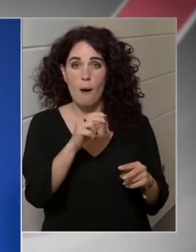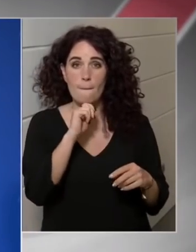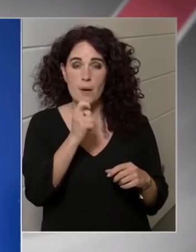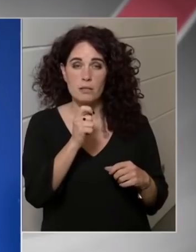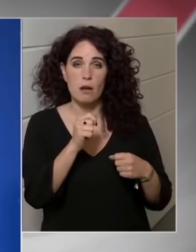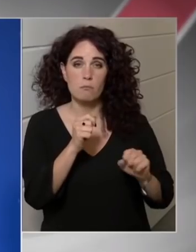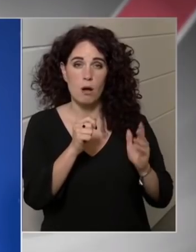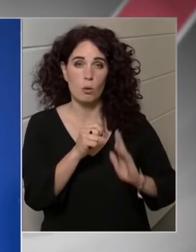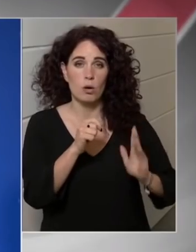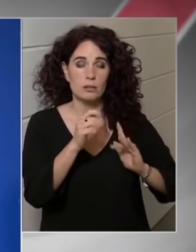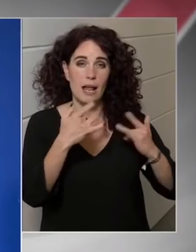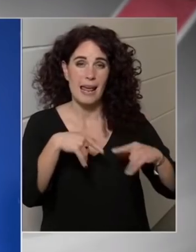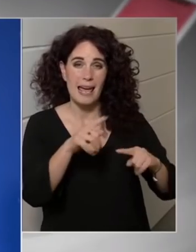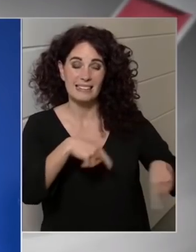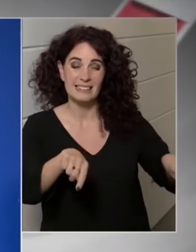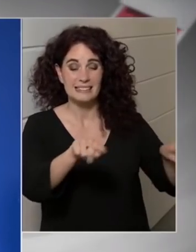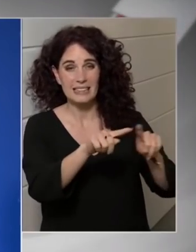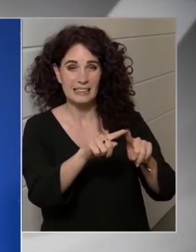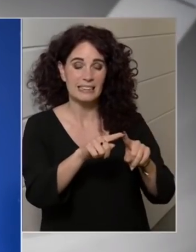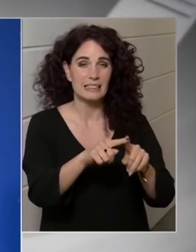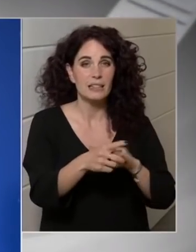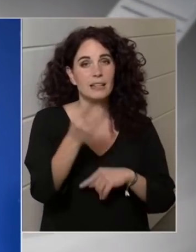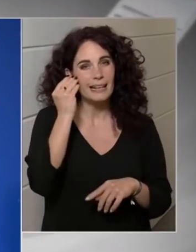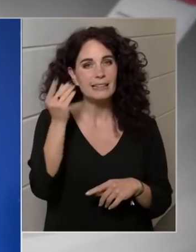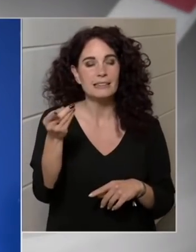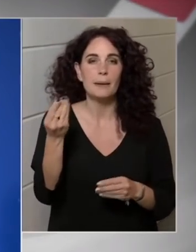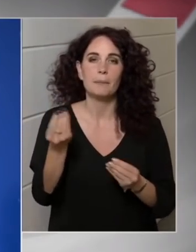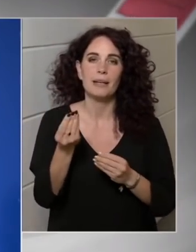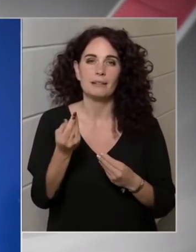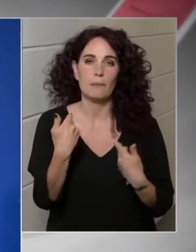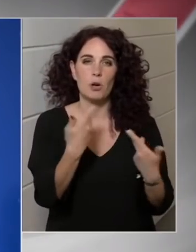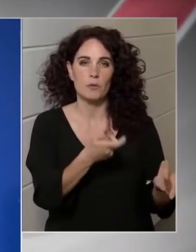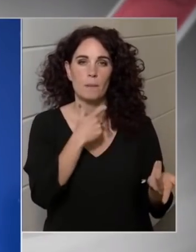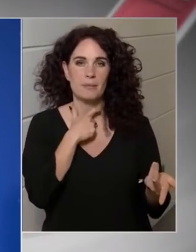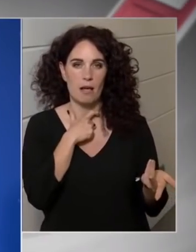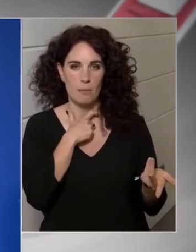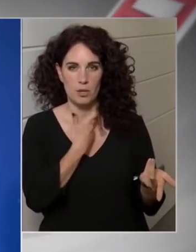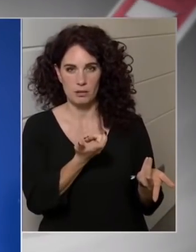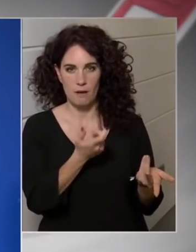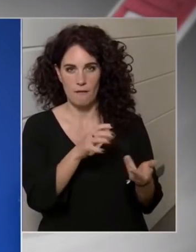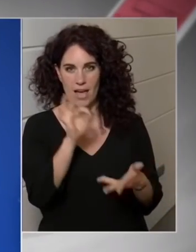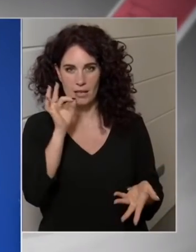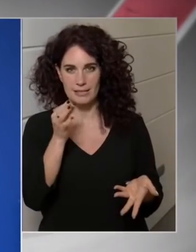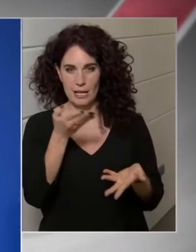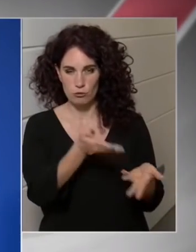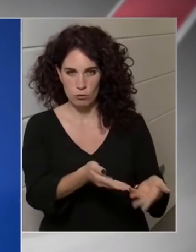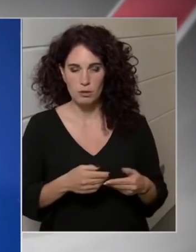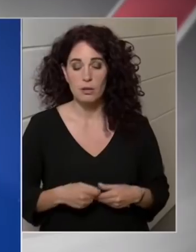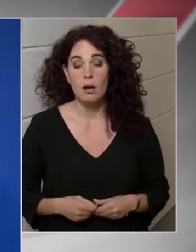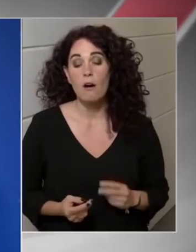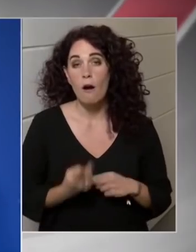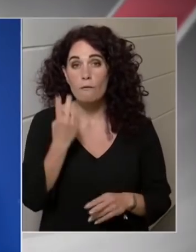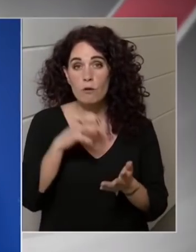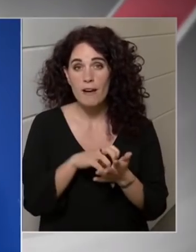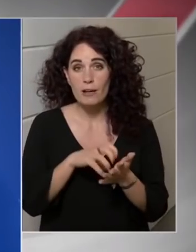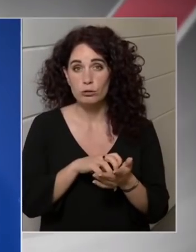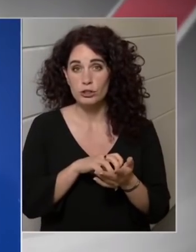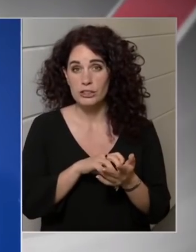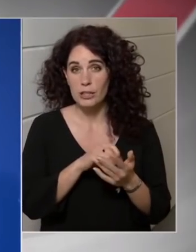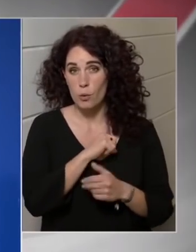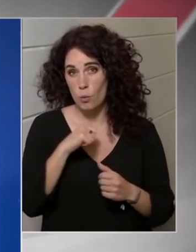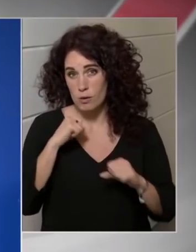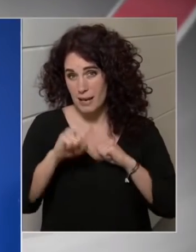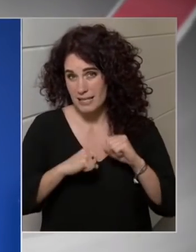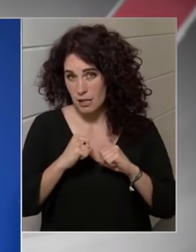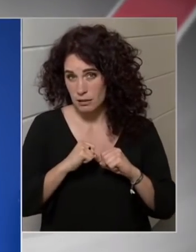helyzetét, érti, hogy miért nem kaptak bizalmat a választásokon. Látva azt, hogy a fővárosi önkormányzat működik, azt